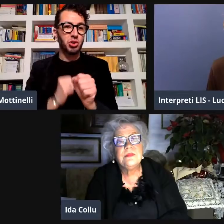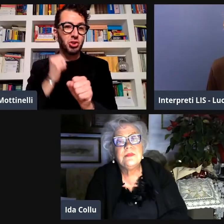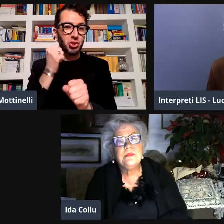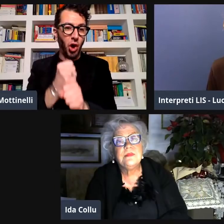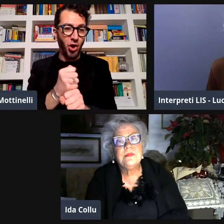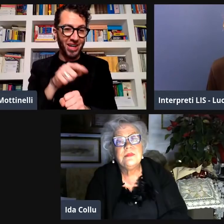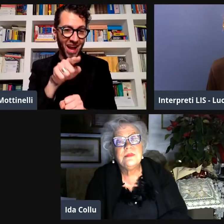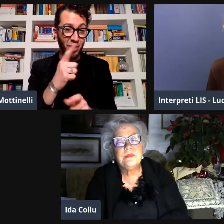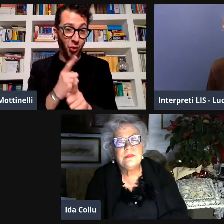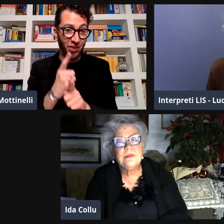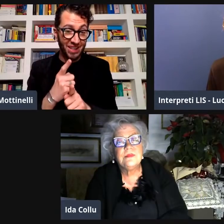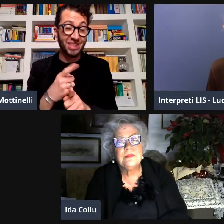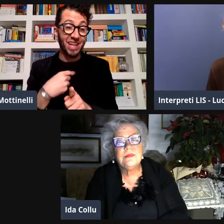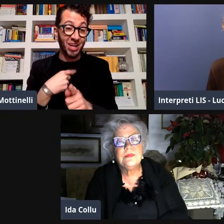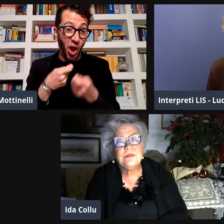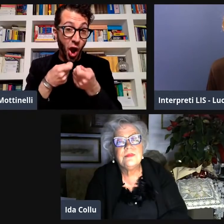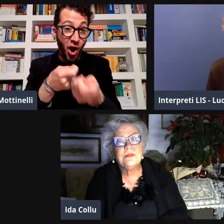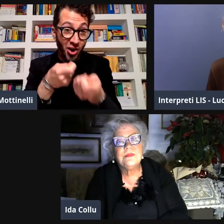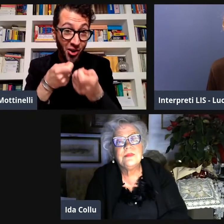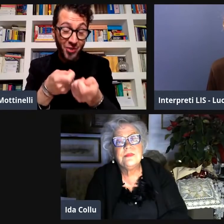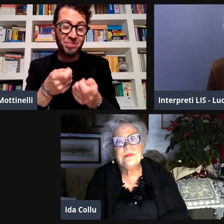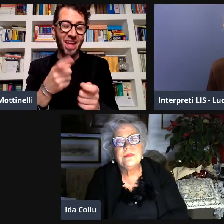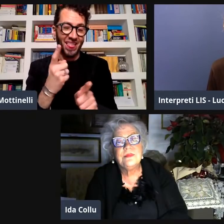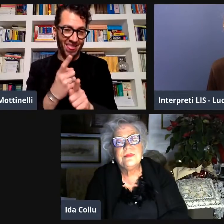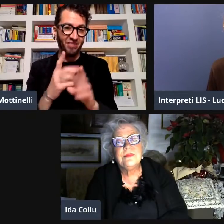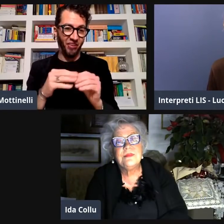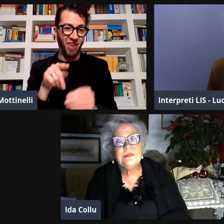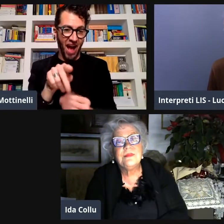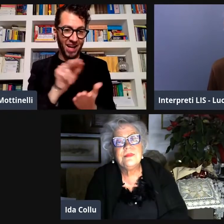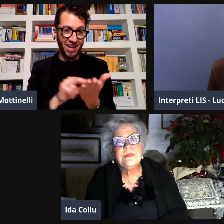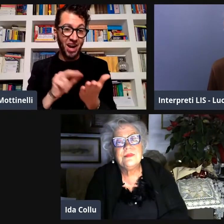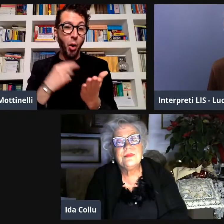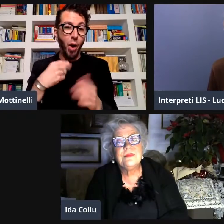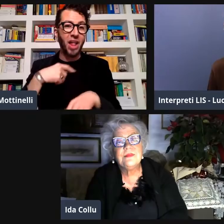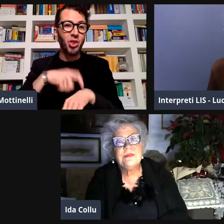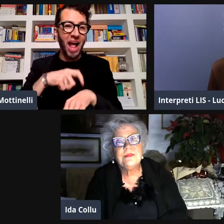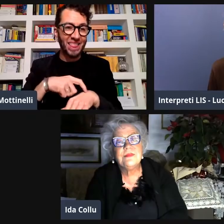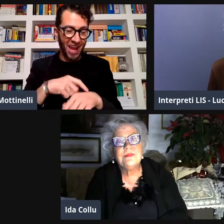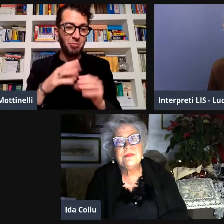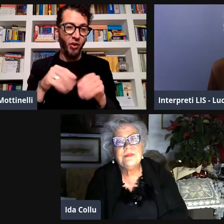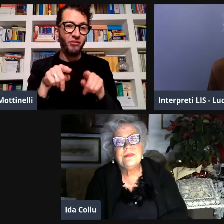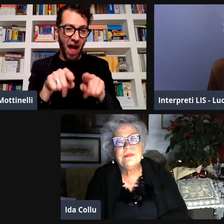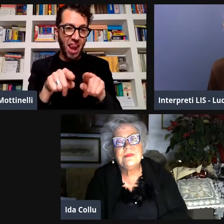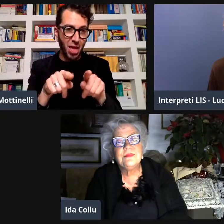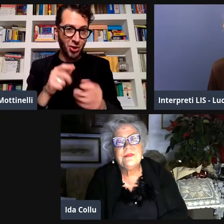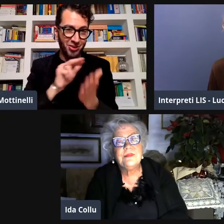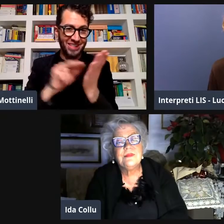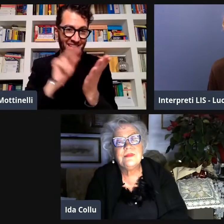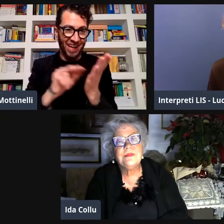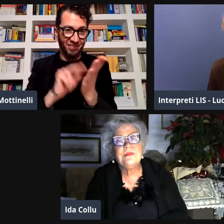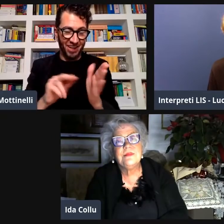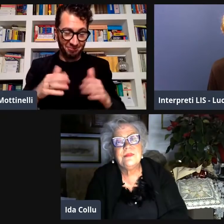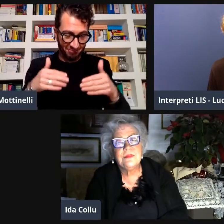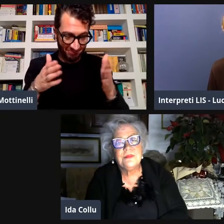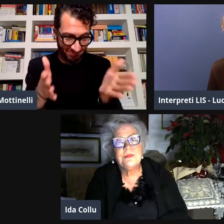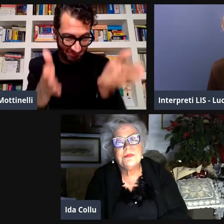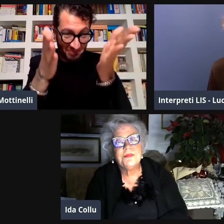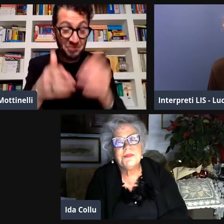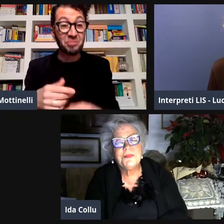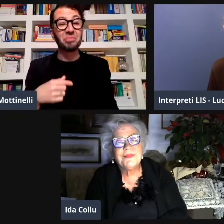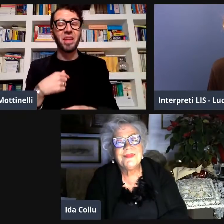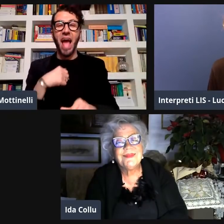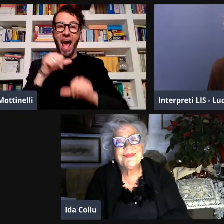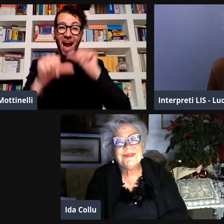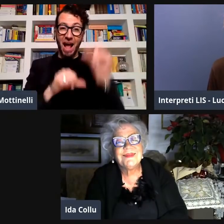dicono che dovresti scrivere un libro sulla tua storia e dovrai convincerti quando hai tempo fallo